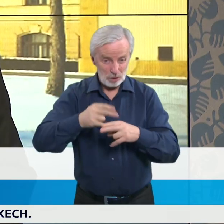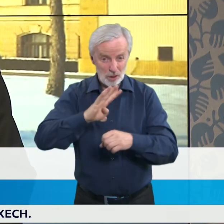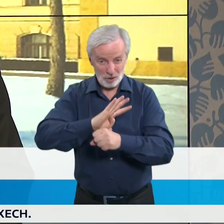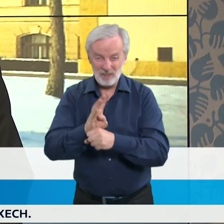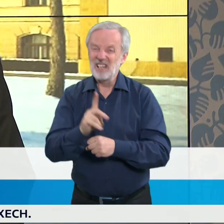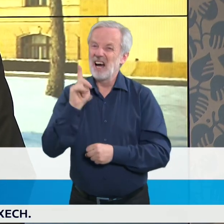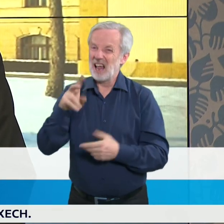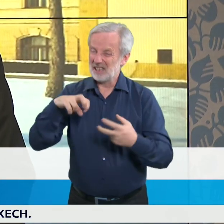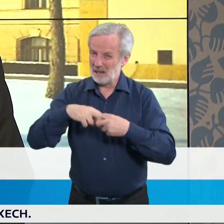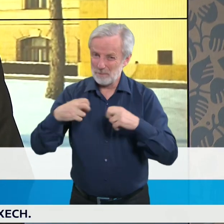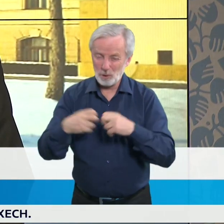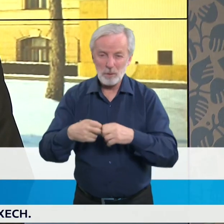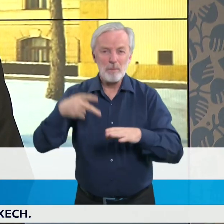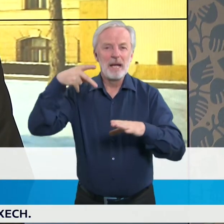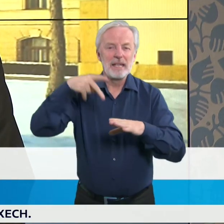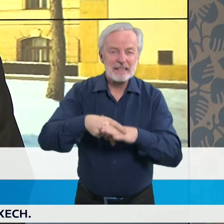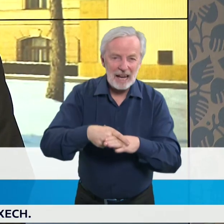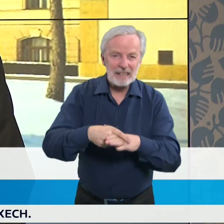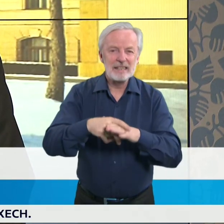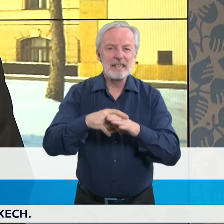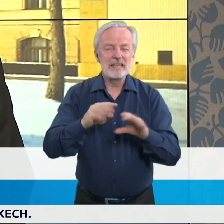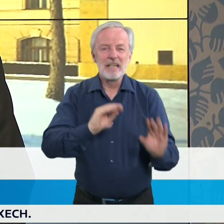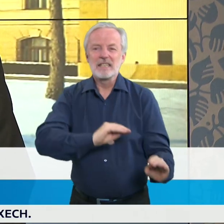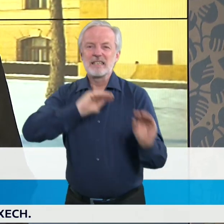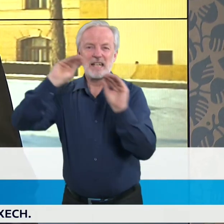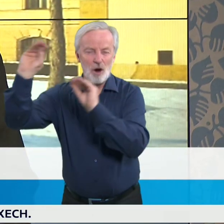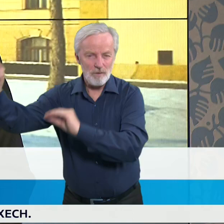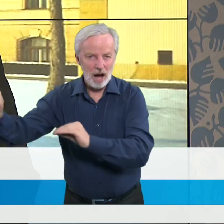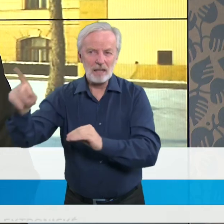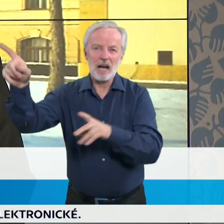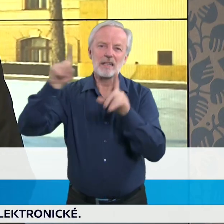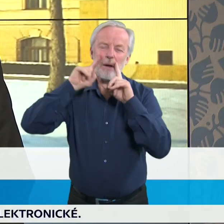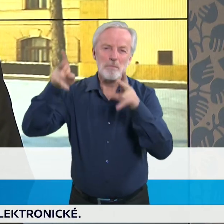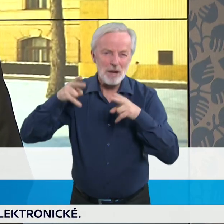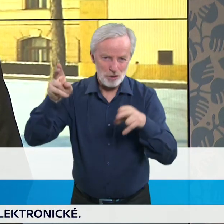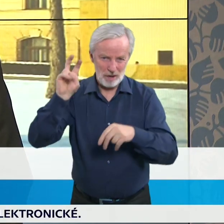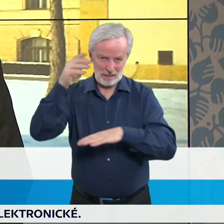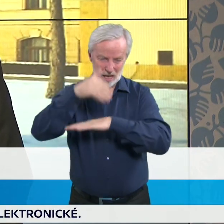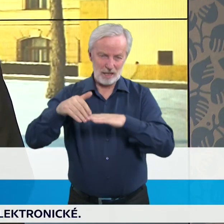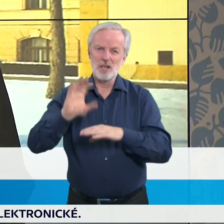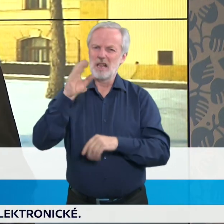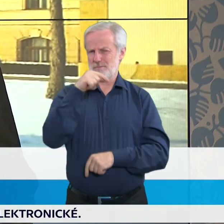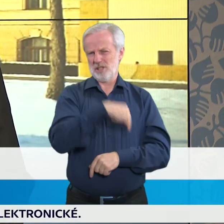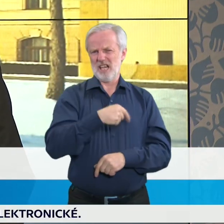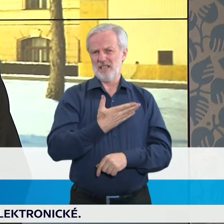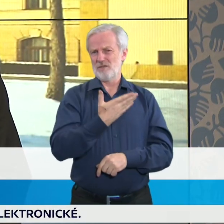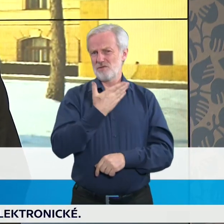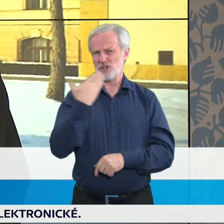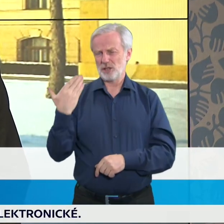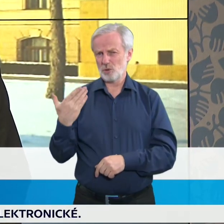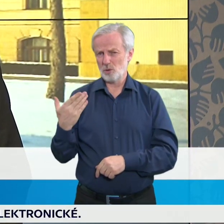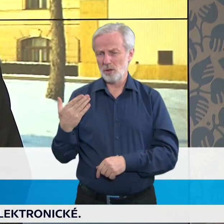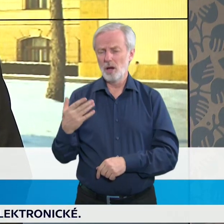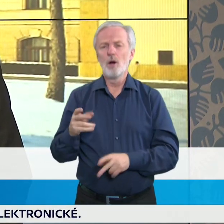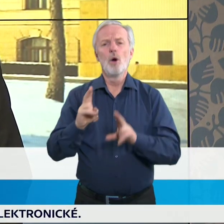převoz a péči o českého pacienta zahraničí, než v českých nemocnicích. A mohu potvrdit, že